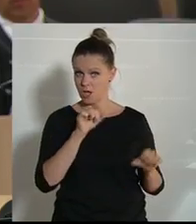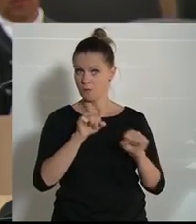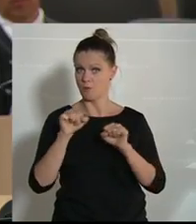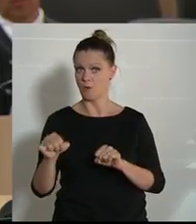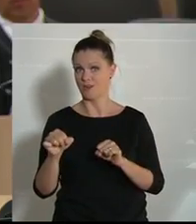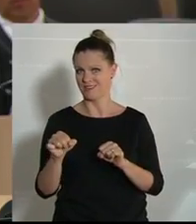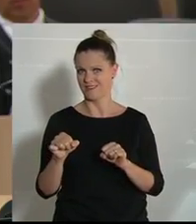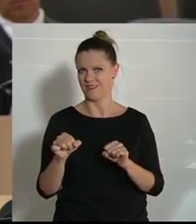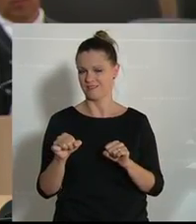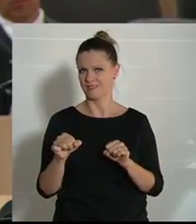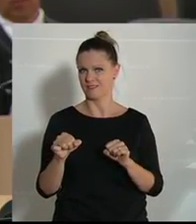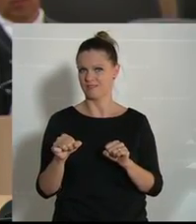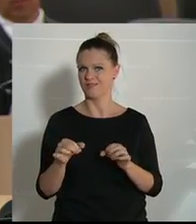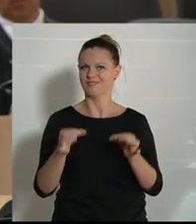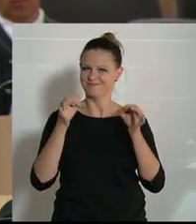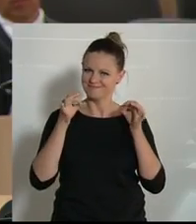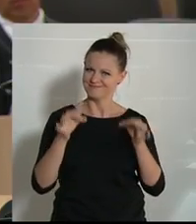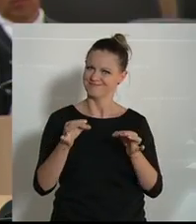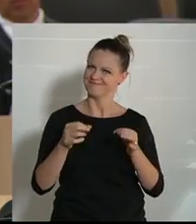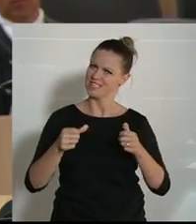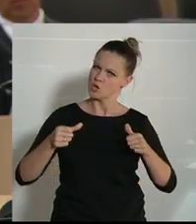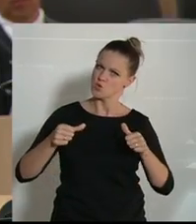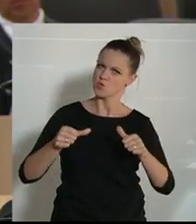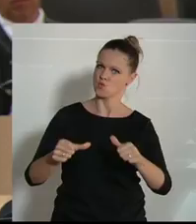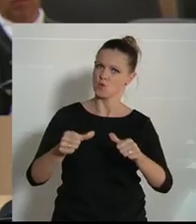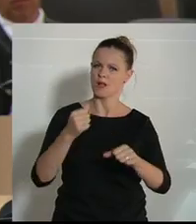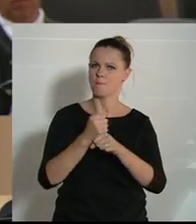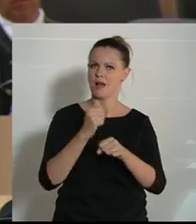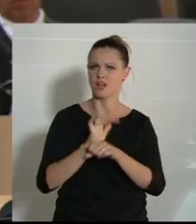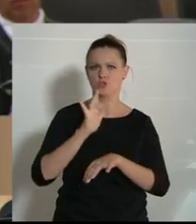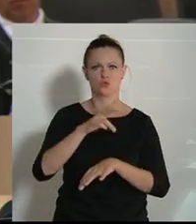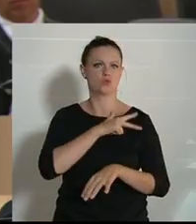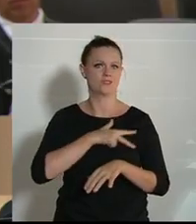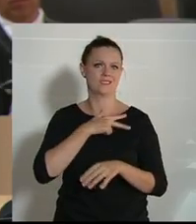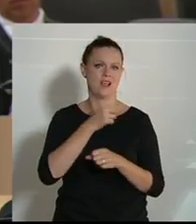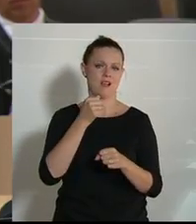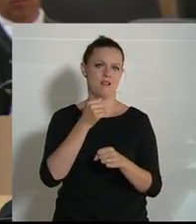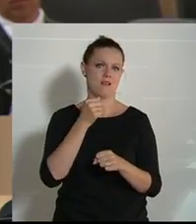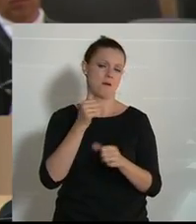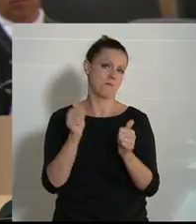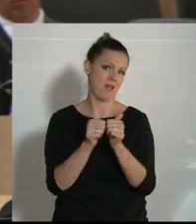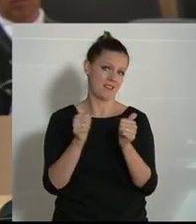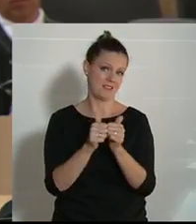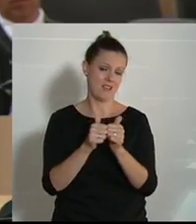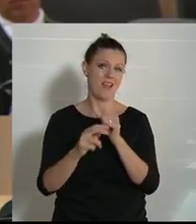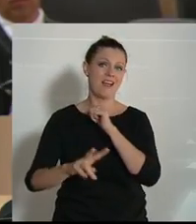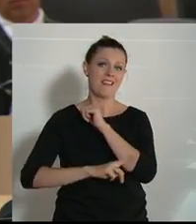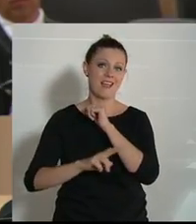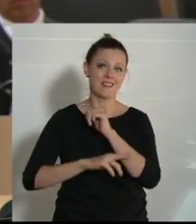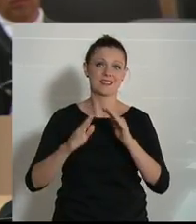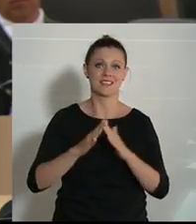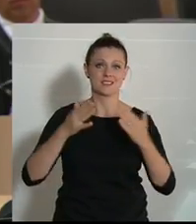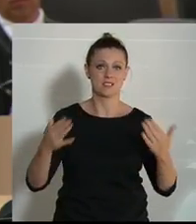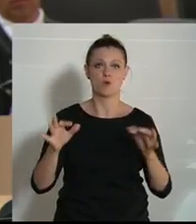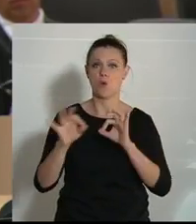des Einwirkens mit entsprechenden Nachdruck Ihrerseits auf die Sozialpartner, um genau diese Lehrlingsentschädigungen bzw. diese gering